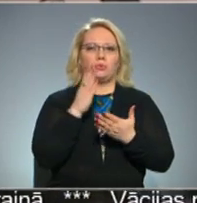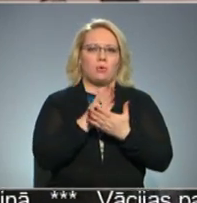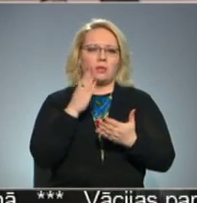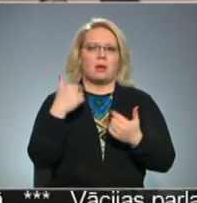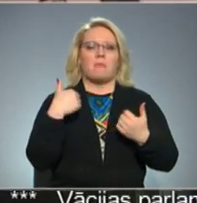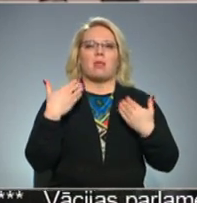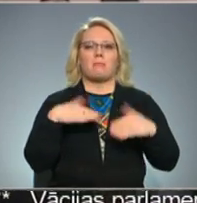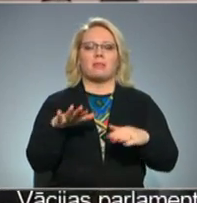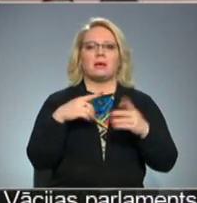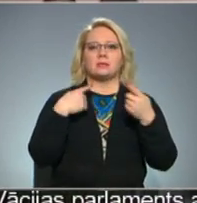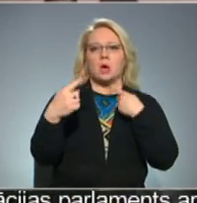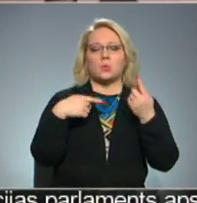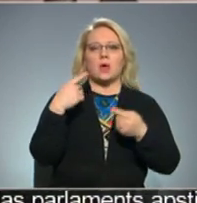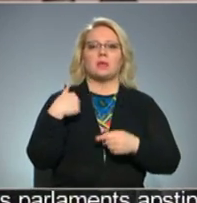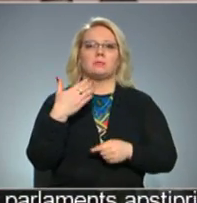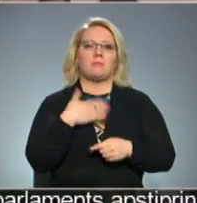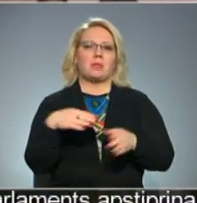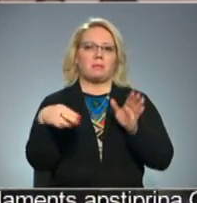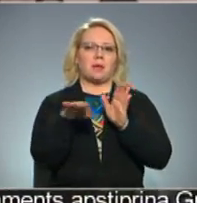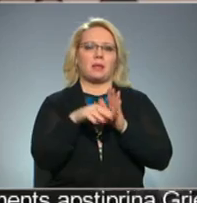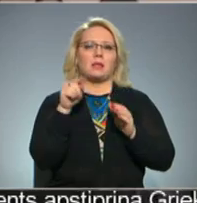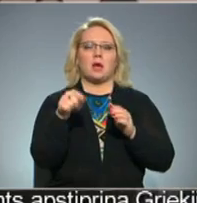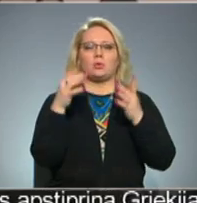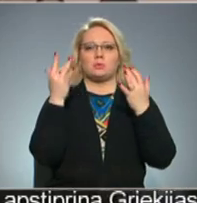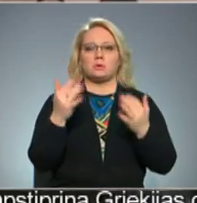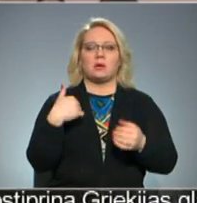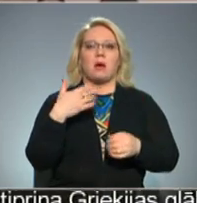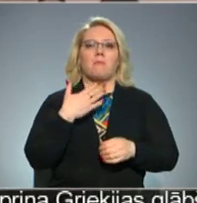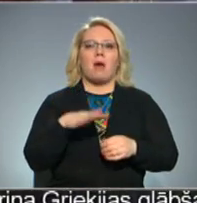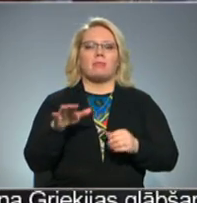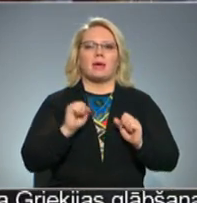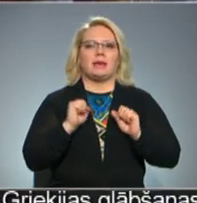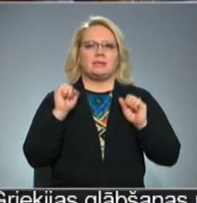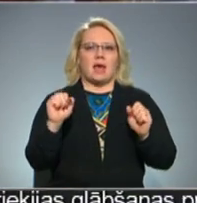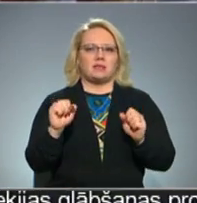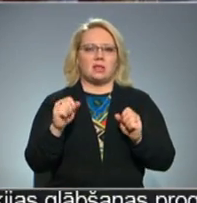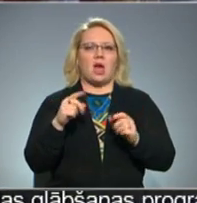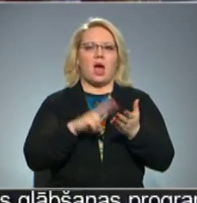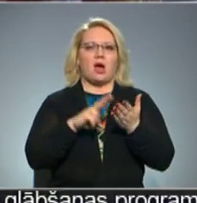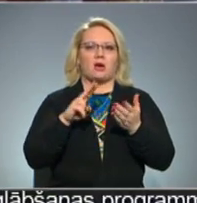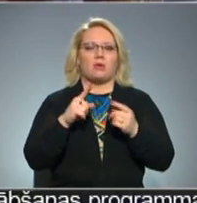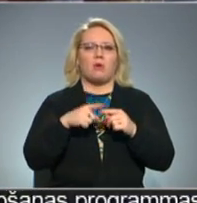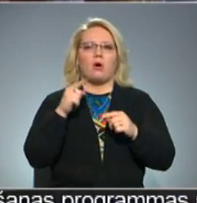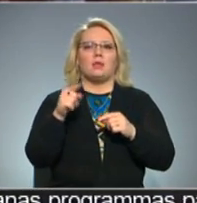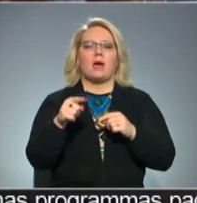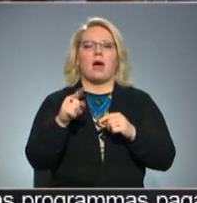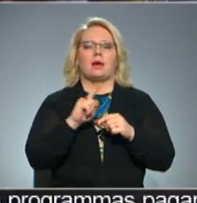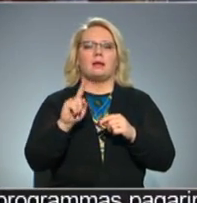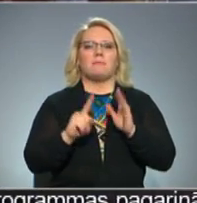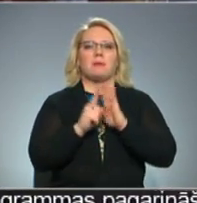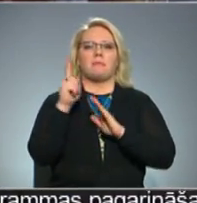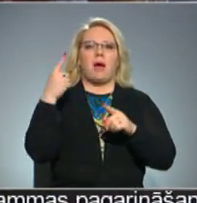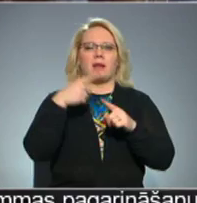Man patīk sarunāties, man patīk piedalīties šādos pasākumos, man patīk izaicinājumu. Tā ir pirmā reize, ka mēs piesakām skolotāju